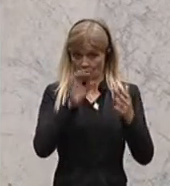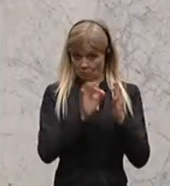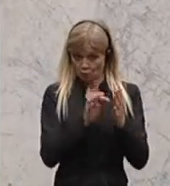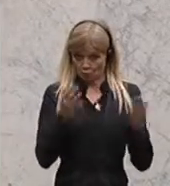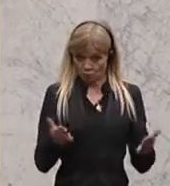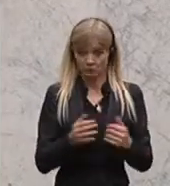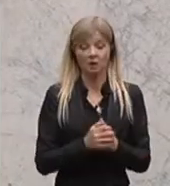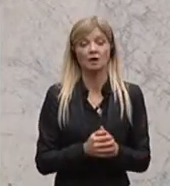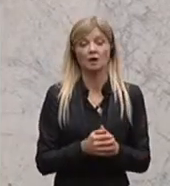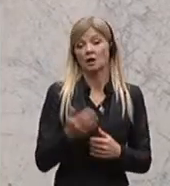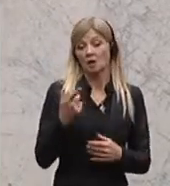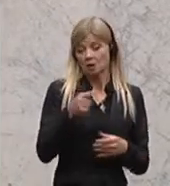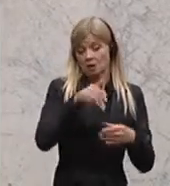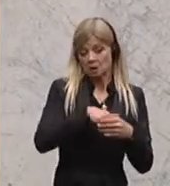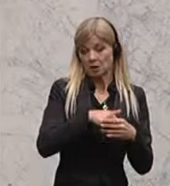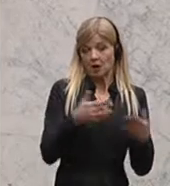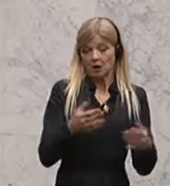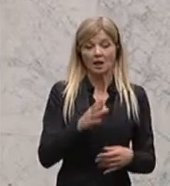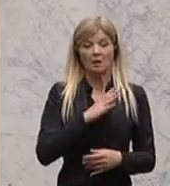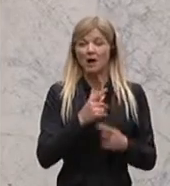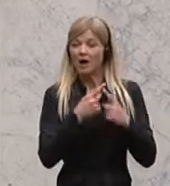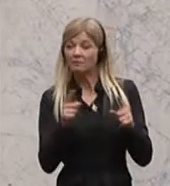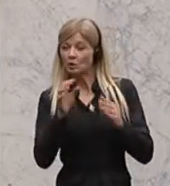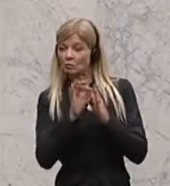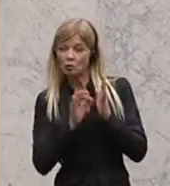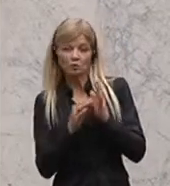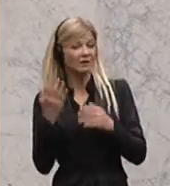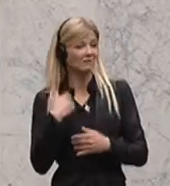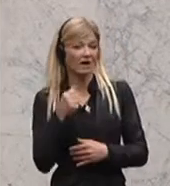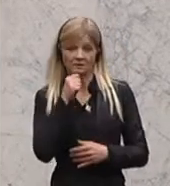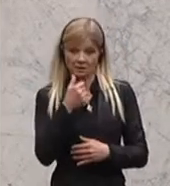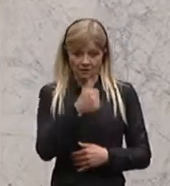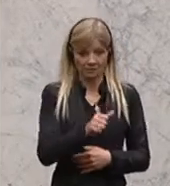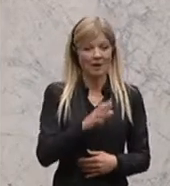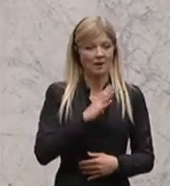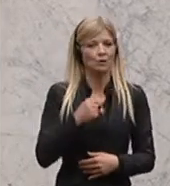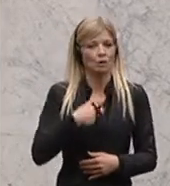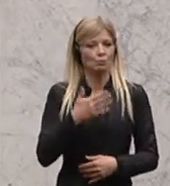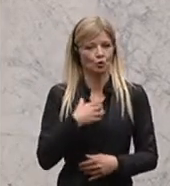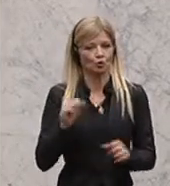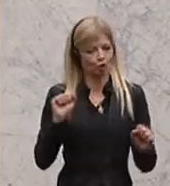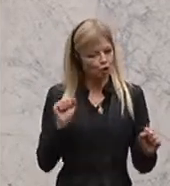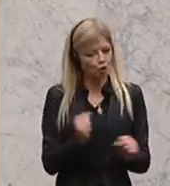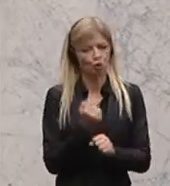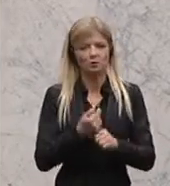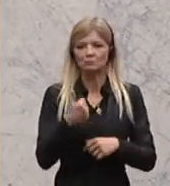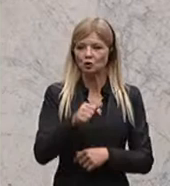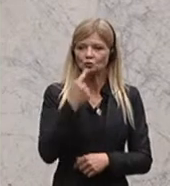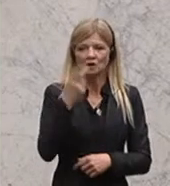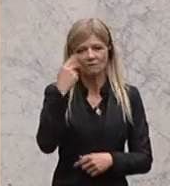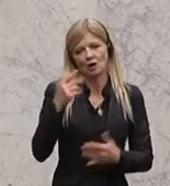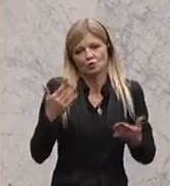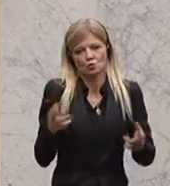Thema erfasst. Aber nachdem das zu kurz ist, möchte ich durchaus dazu Stellung nehmen. Frau Kollegin Maurer,